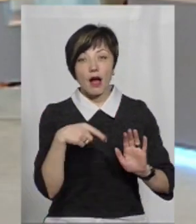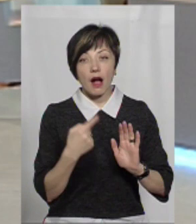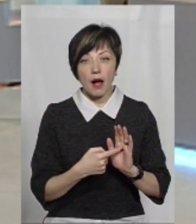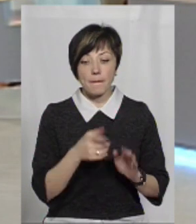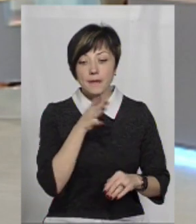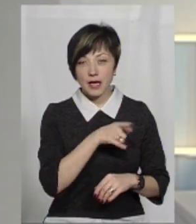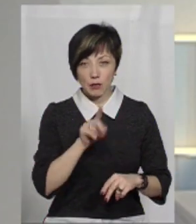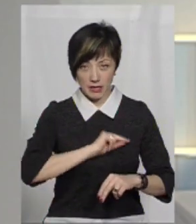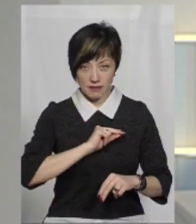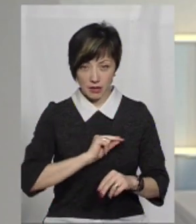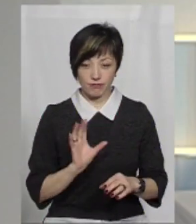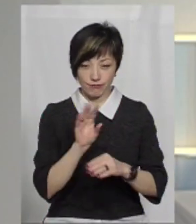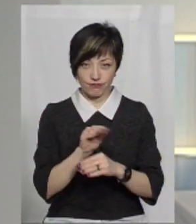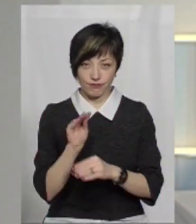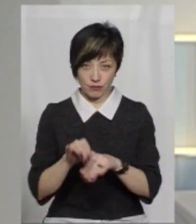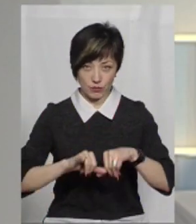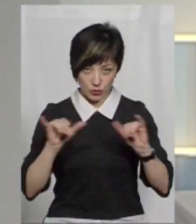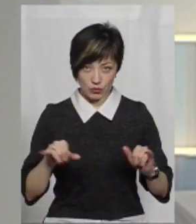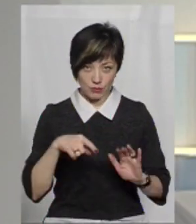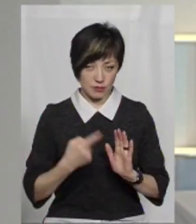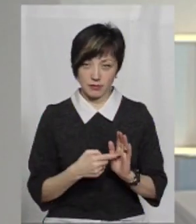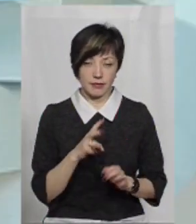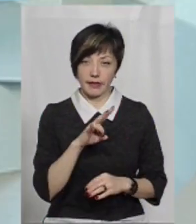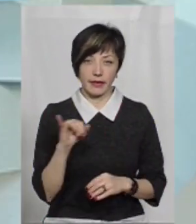штат збільшувався працівників? Ні.